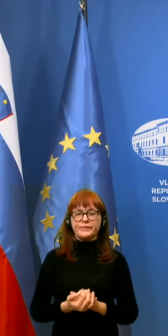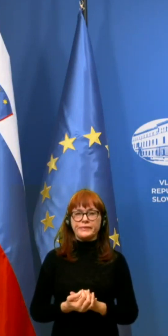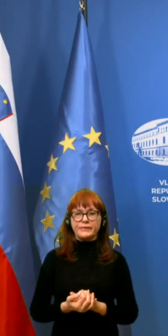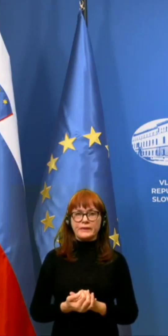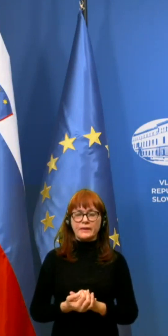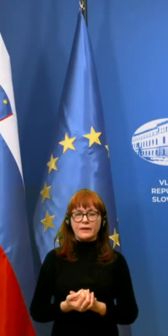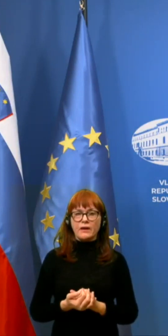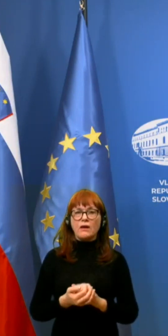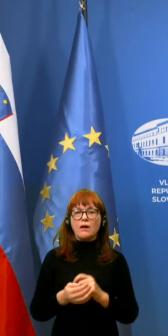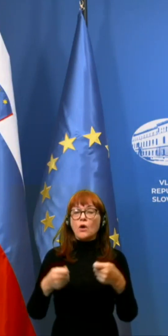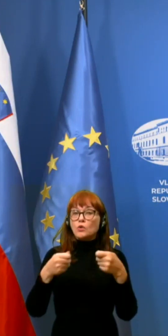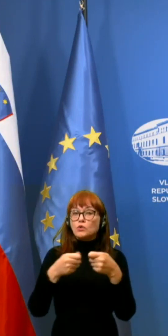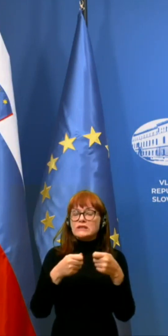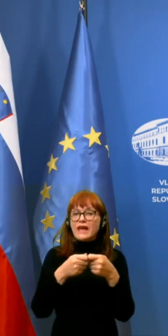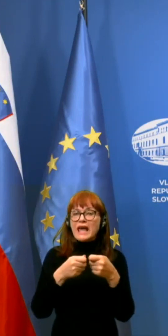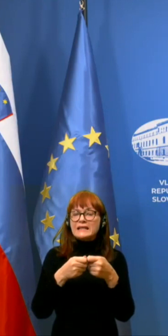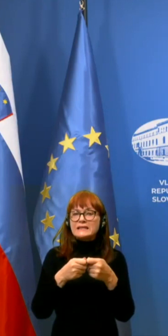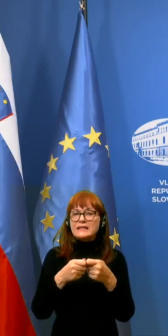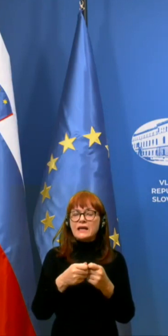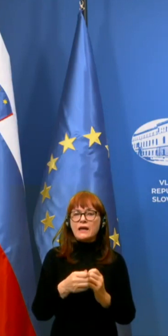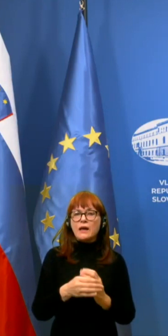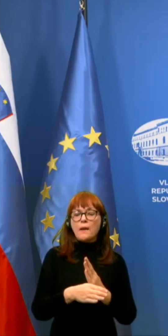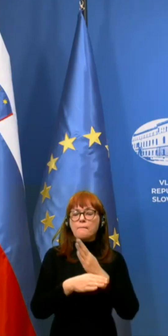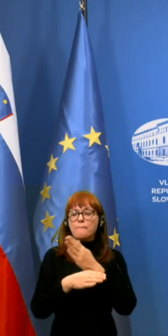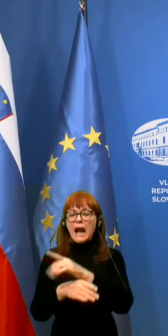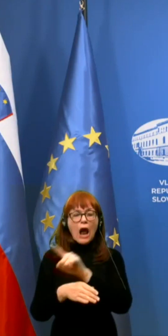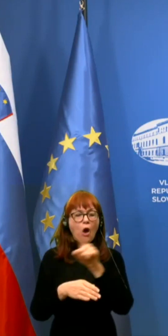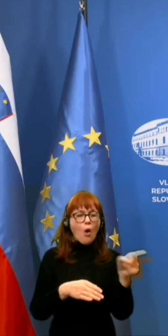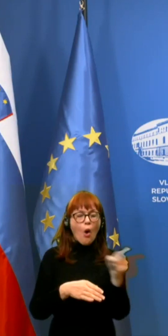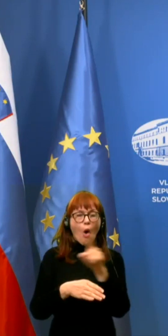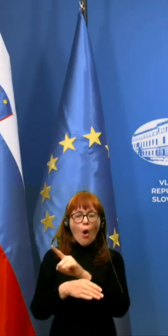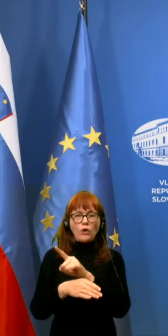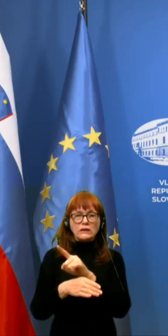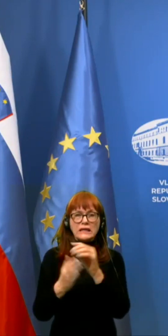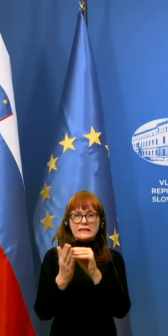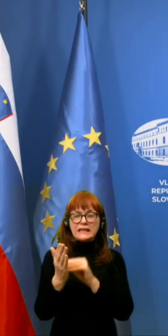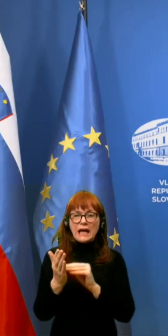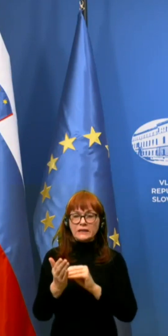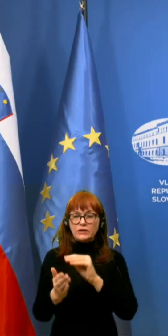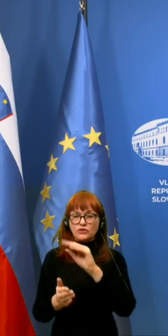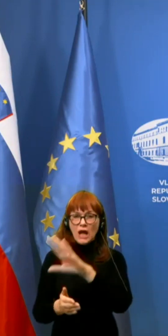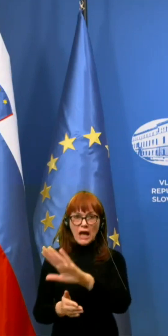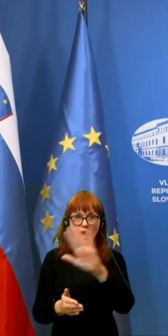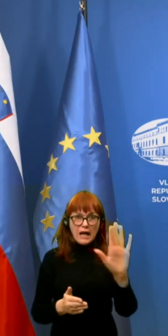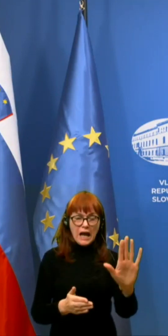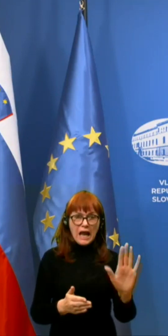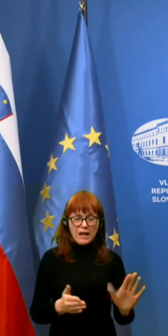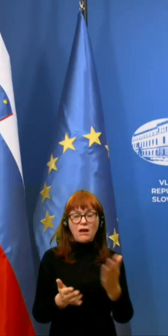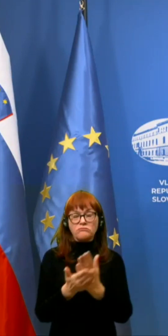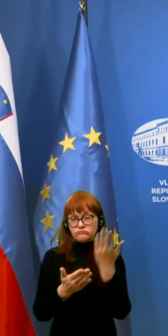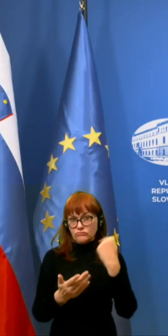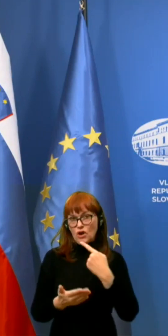Kar se tiče prehoda med statističnimi regijami, torej, tega, kar sem omenil,